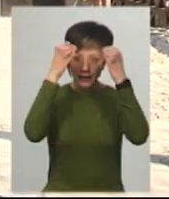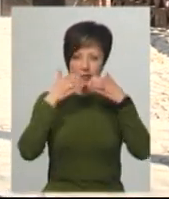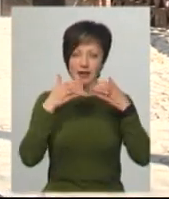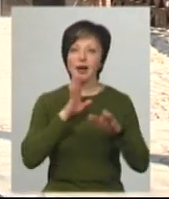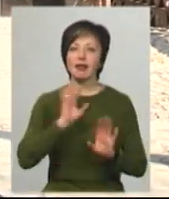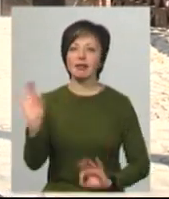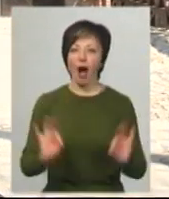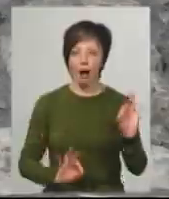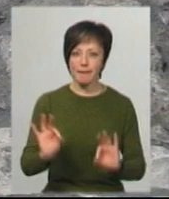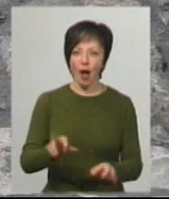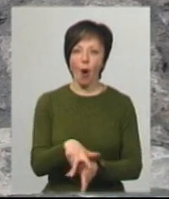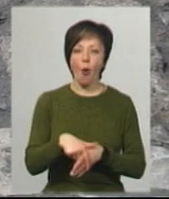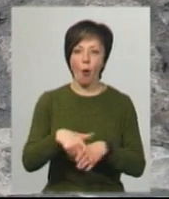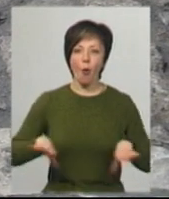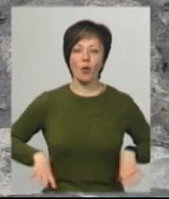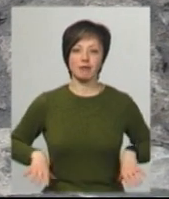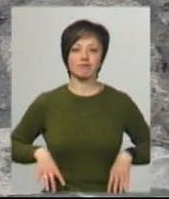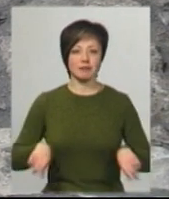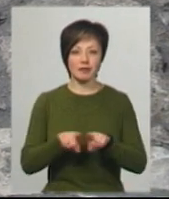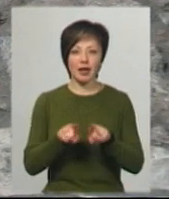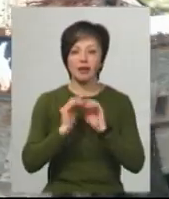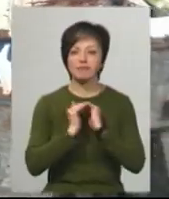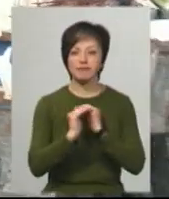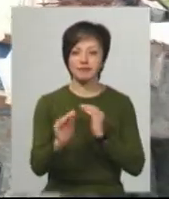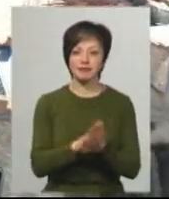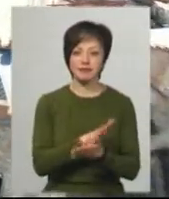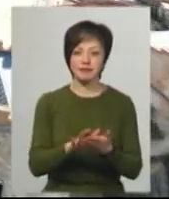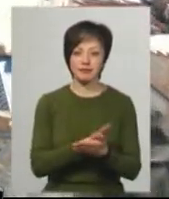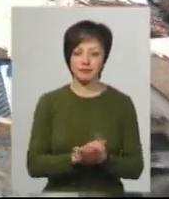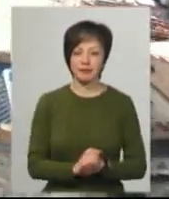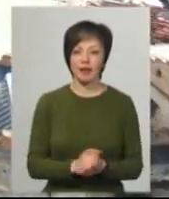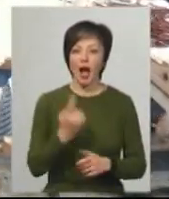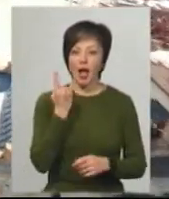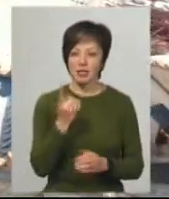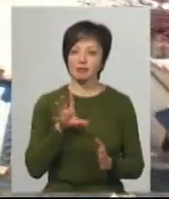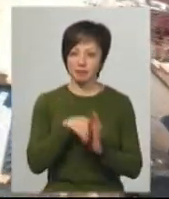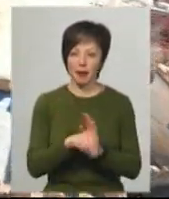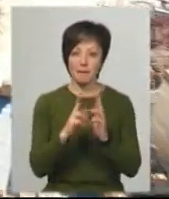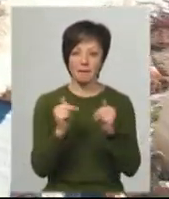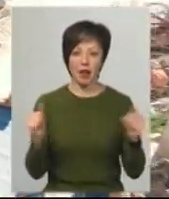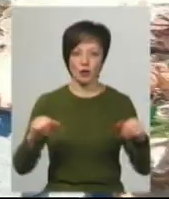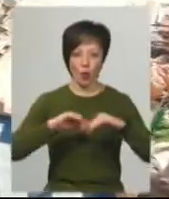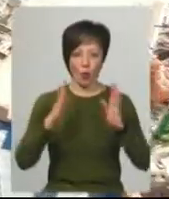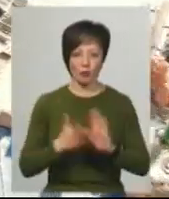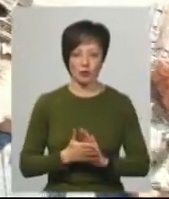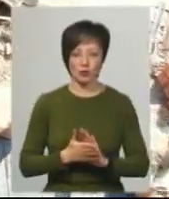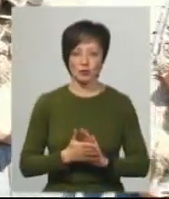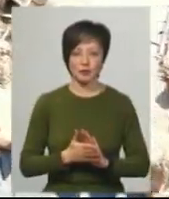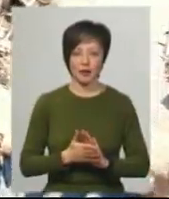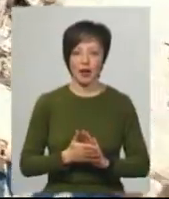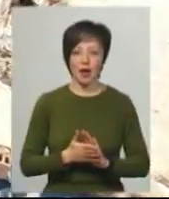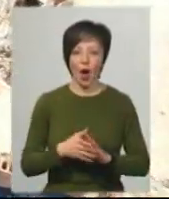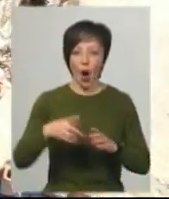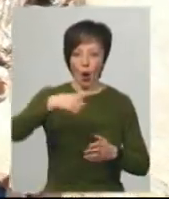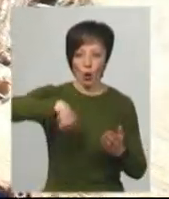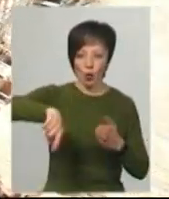дами, їздили коні. Через те вони такі гладенькі, вичовгані. А це одна із складових частин палацового комплексу Синявських. Донжон, або